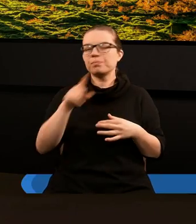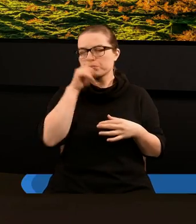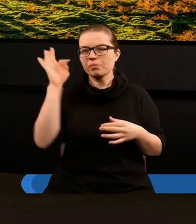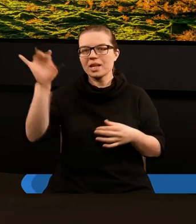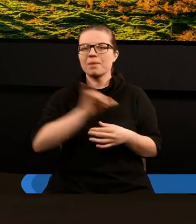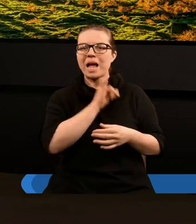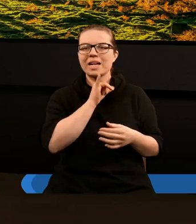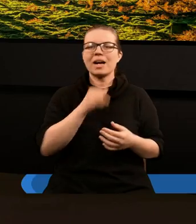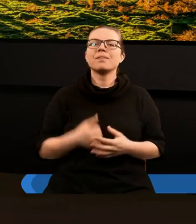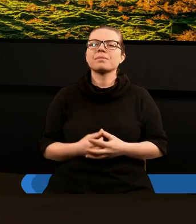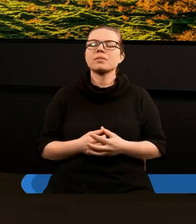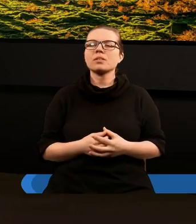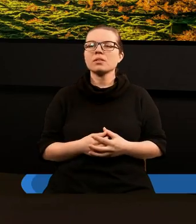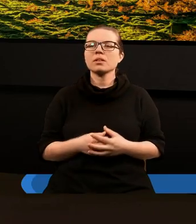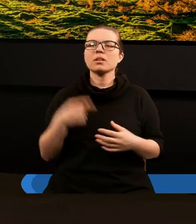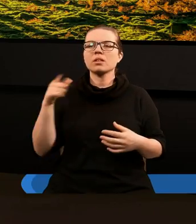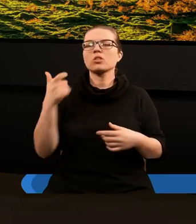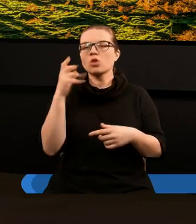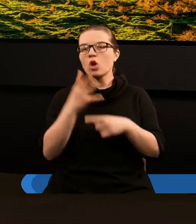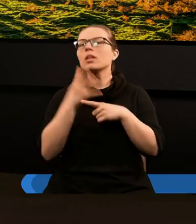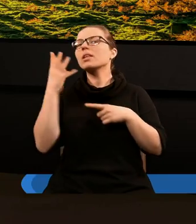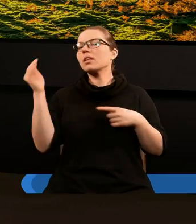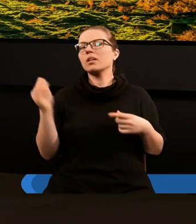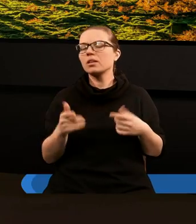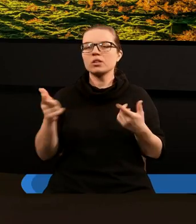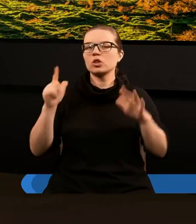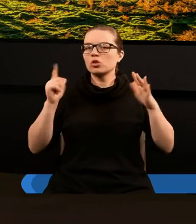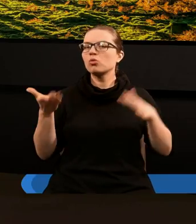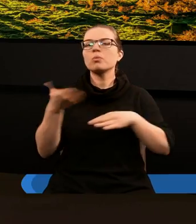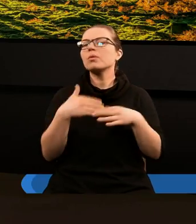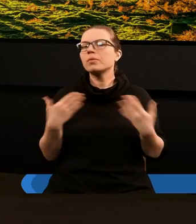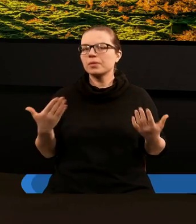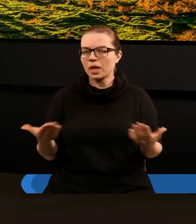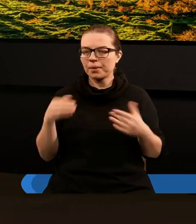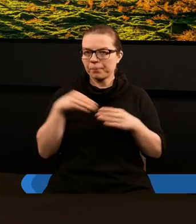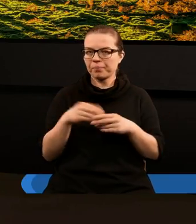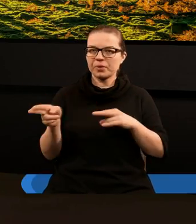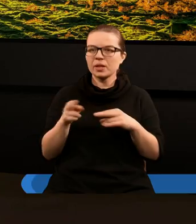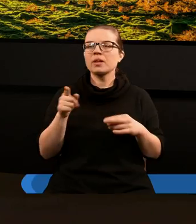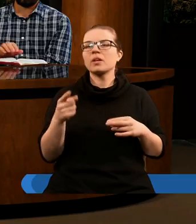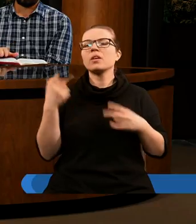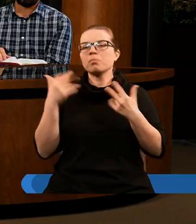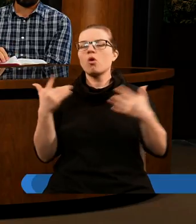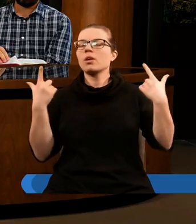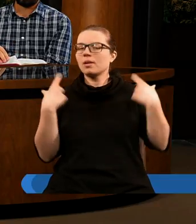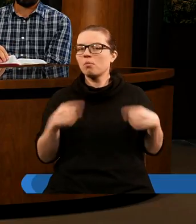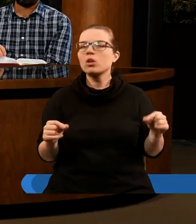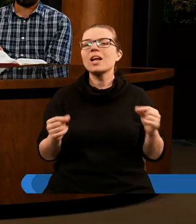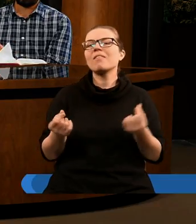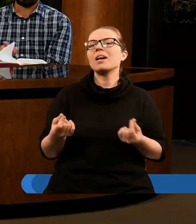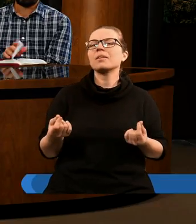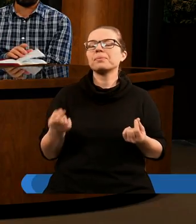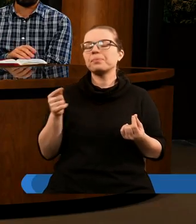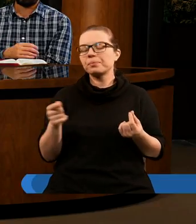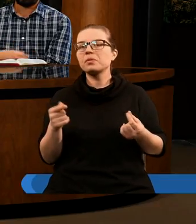jej imienia. Wracając do 144 tysięcy z siódmego rozdziału. Czy możemy spodziewać się, że